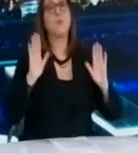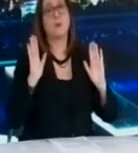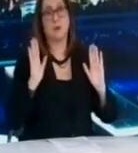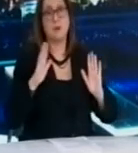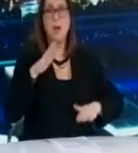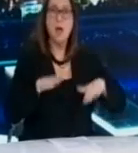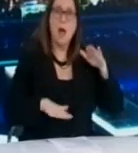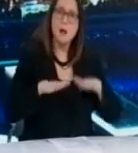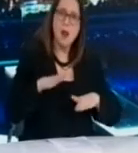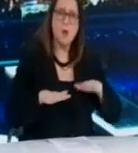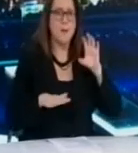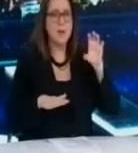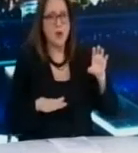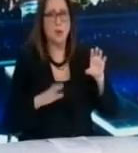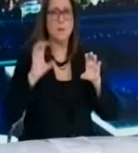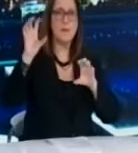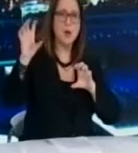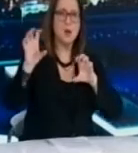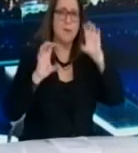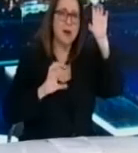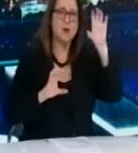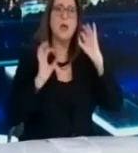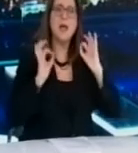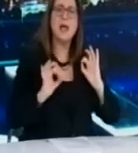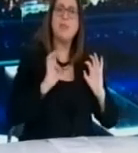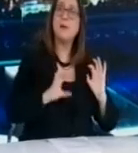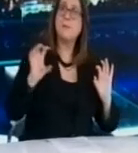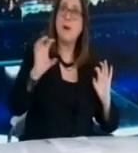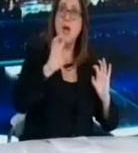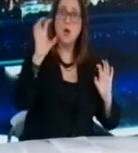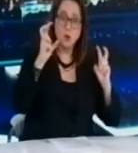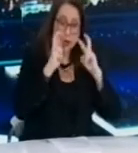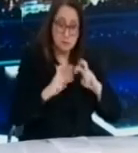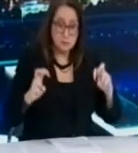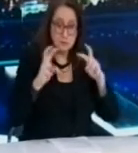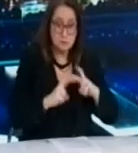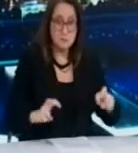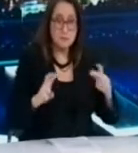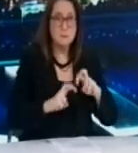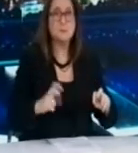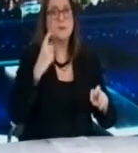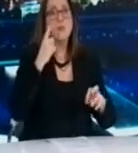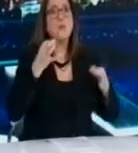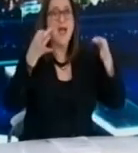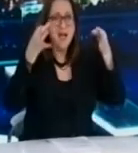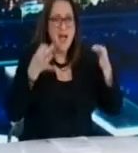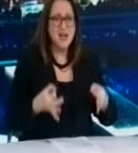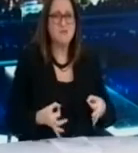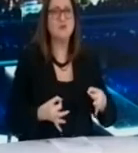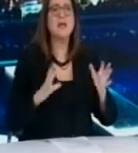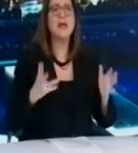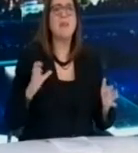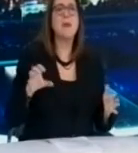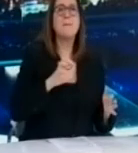πλέον βρίσκεται μετά από τις ανακοινώσεις του κ. Χαρδαλιά στις κόκκινες περιοχές. Τα μέτρα ισχύουν από